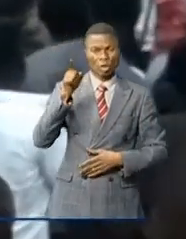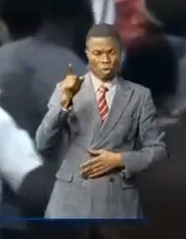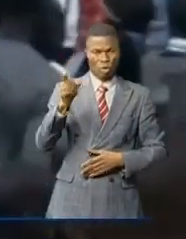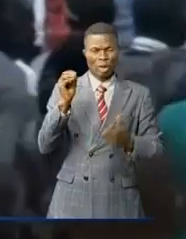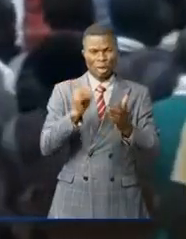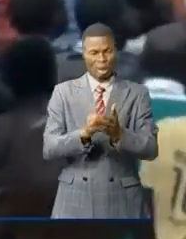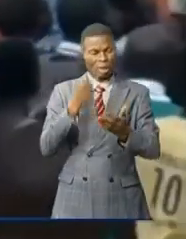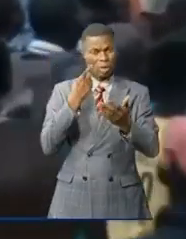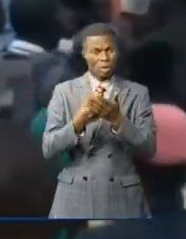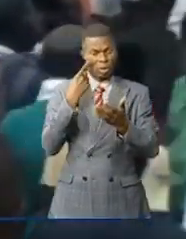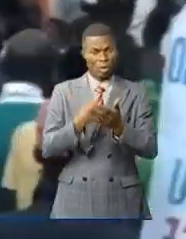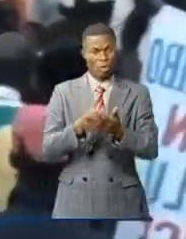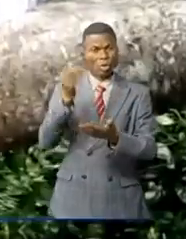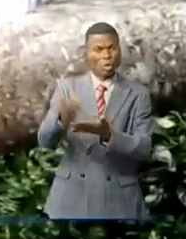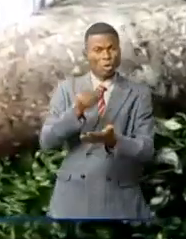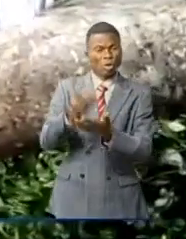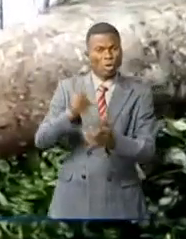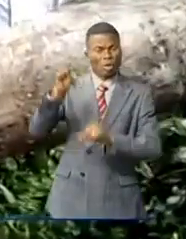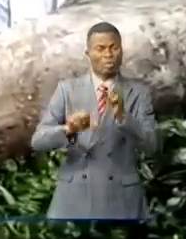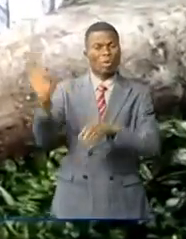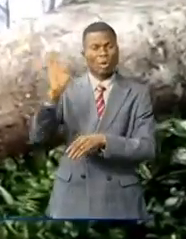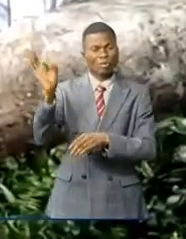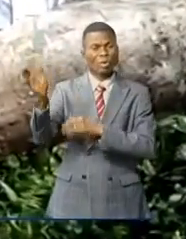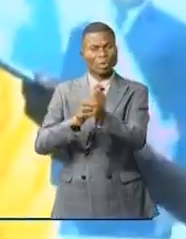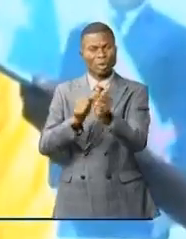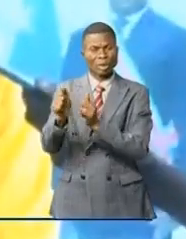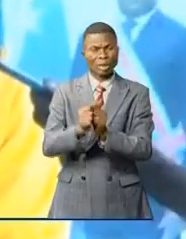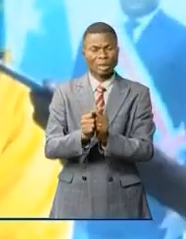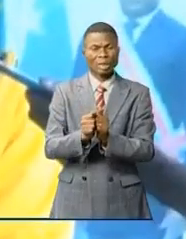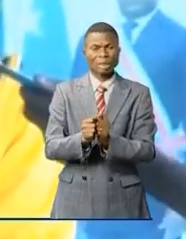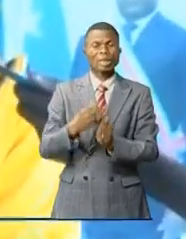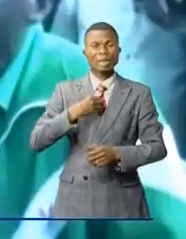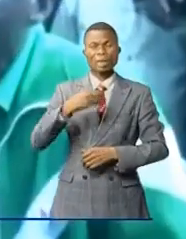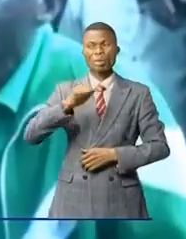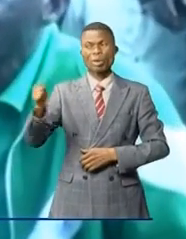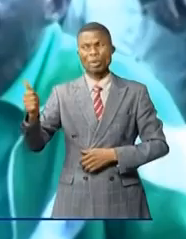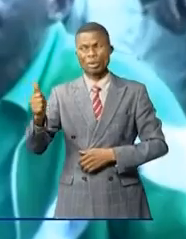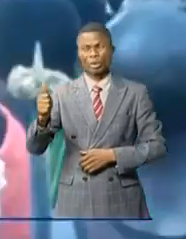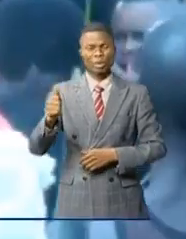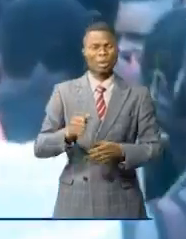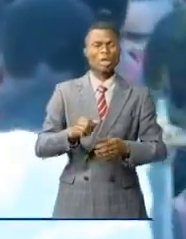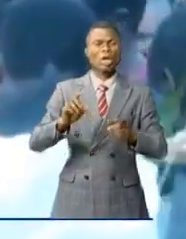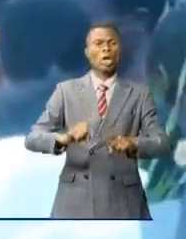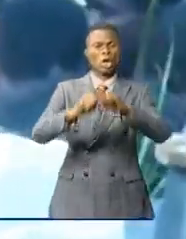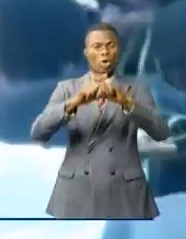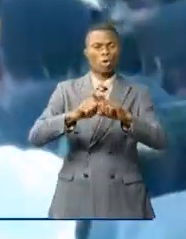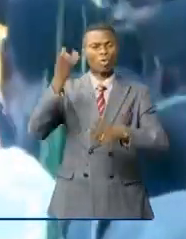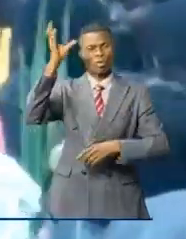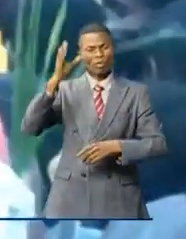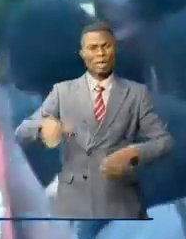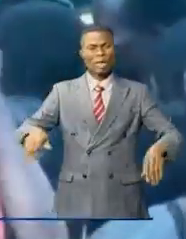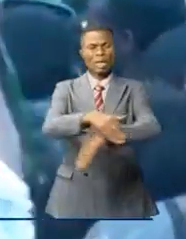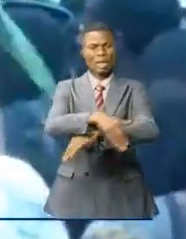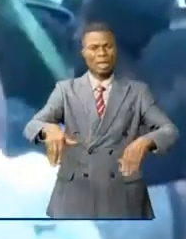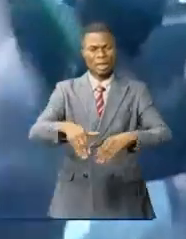a également constaté l'exploitation abusive des forêts par les exploitants clandestins, les conflits coutumiers et des limites foncières